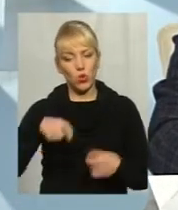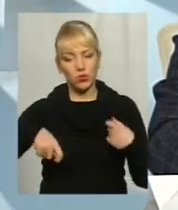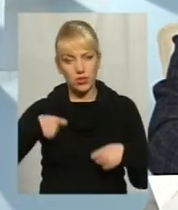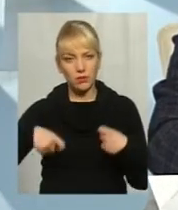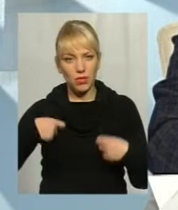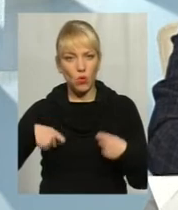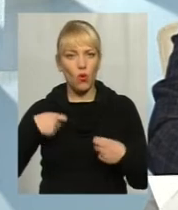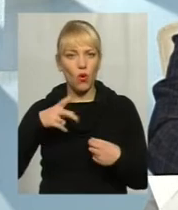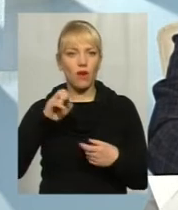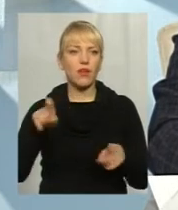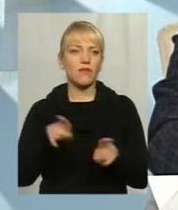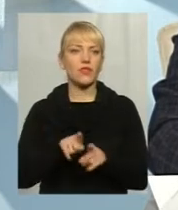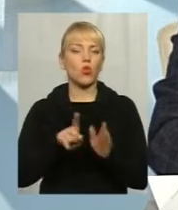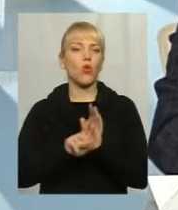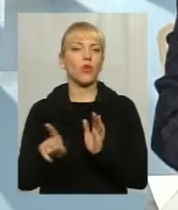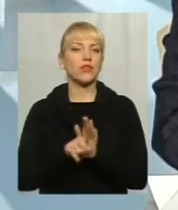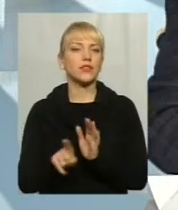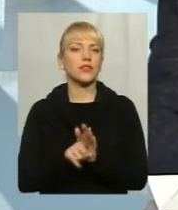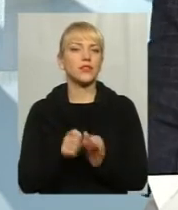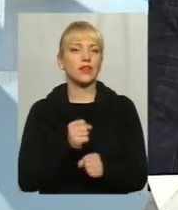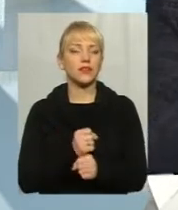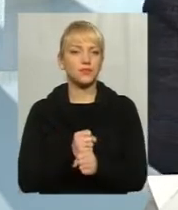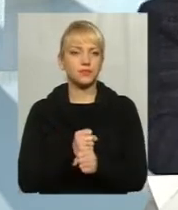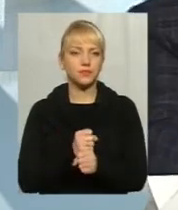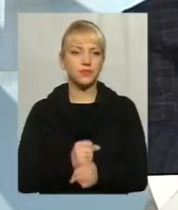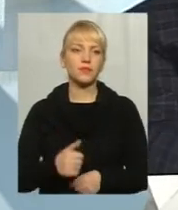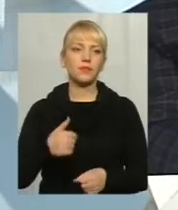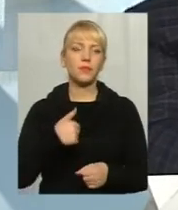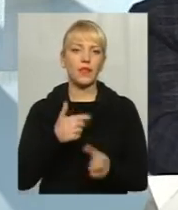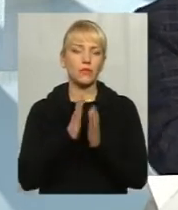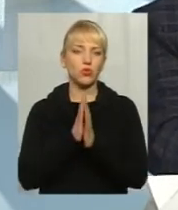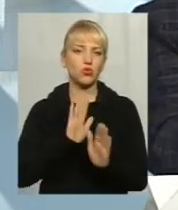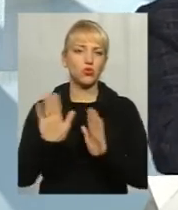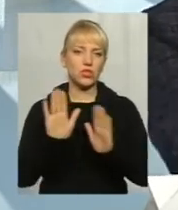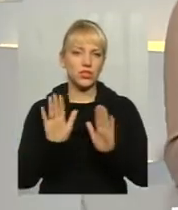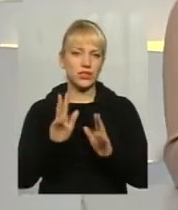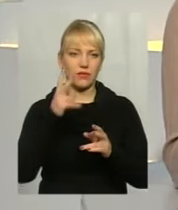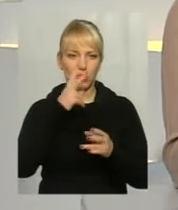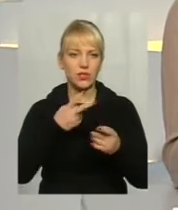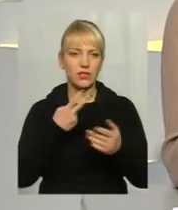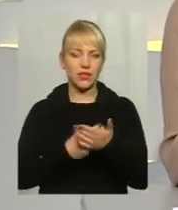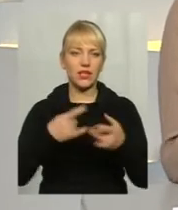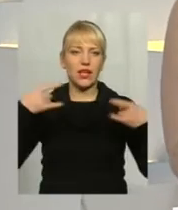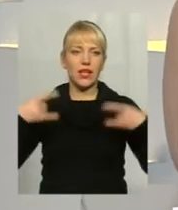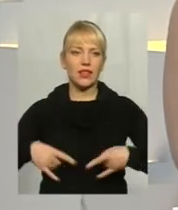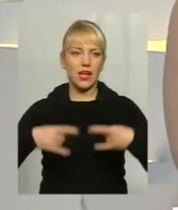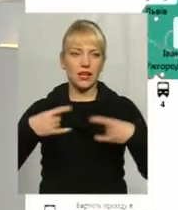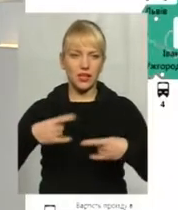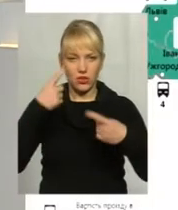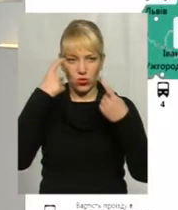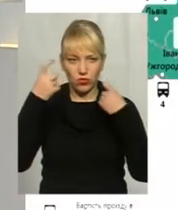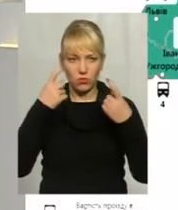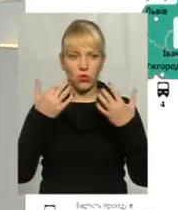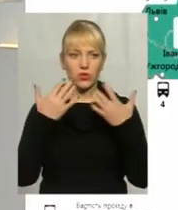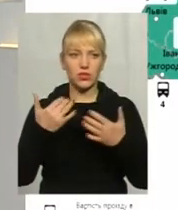працюють, і все одно їздять. Я прошу режисерів вивести на екран інформацію,